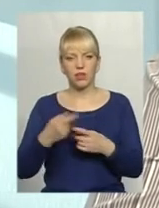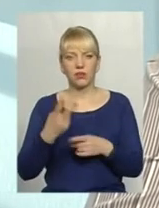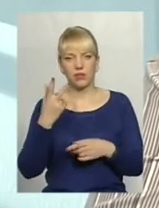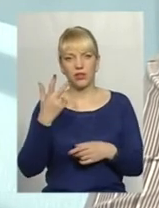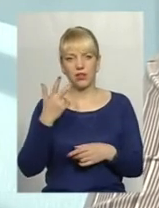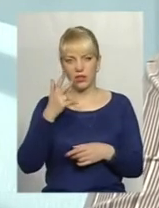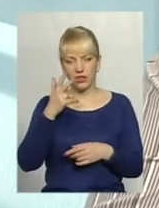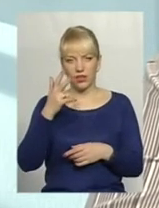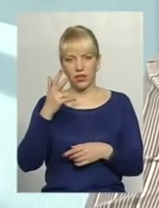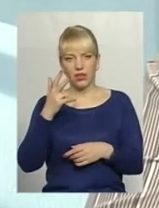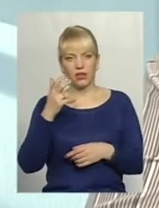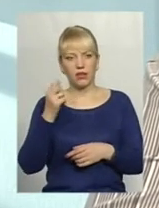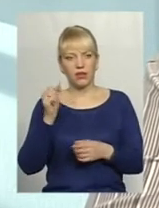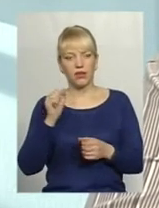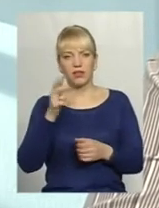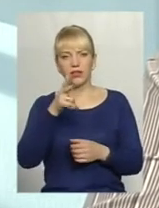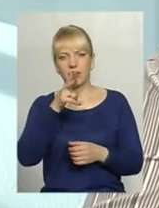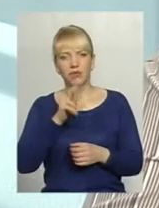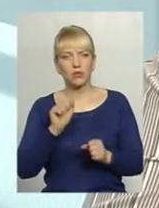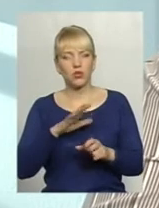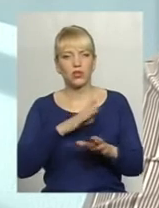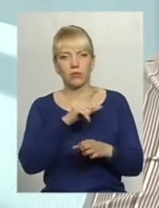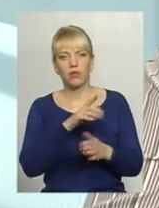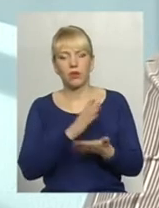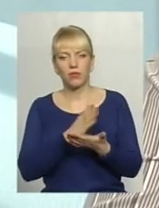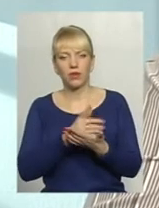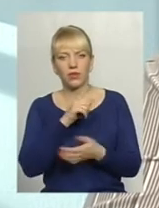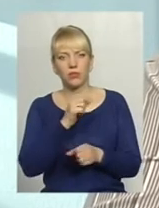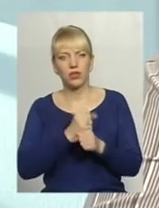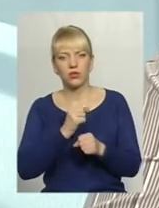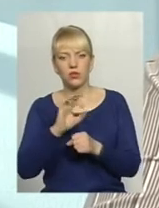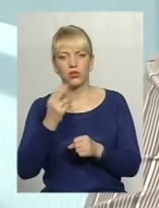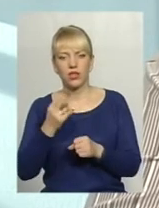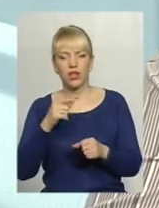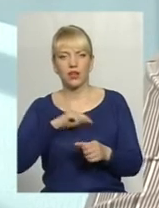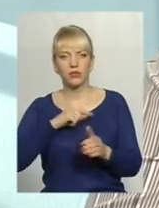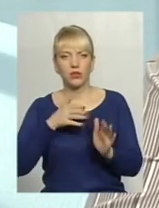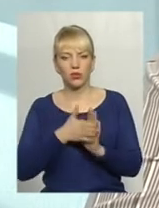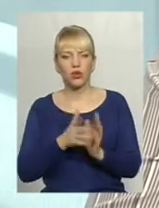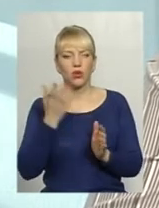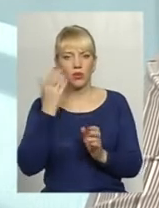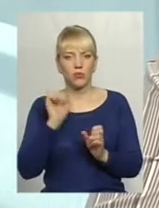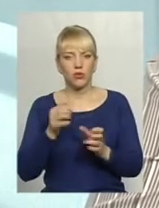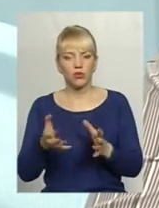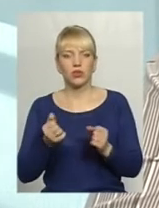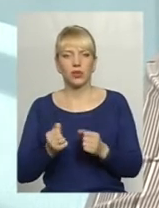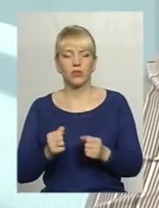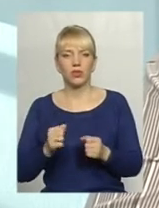працюють і соціальний педагог, і психолог, коли можна отримати ту чи іншу допомогу щодо